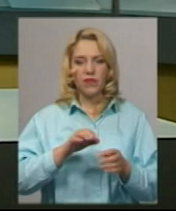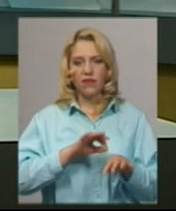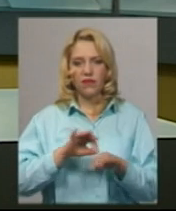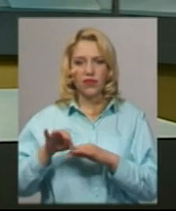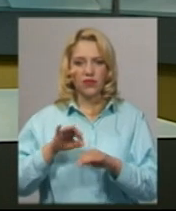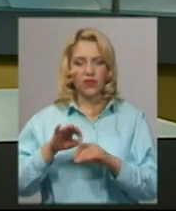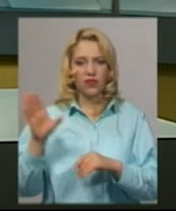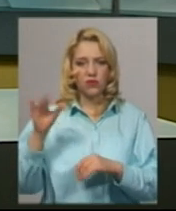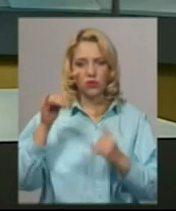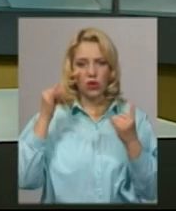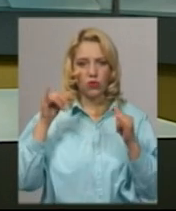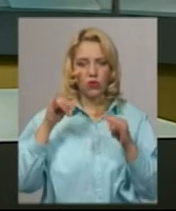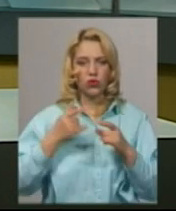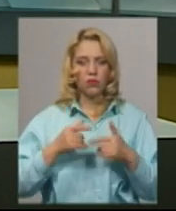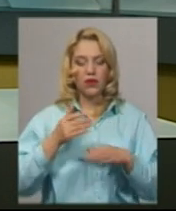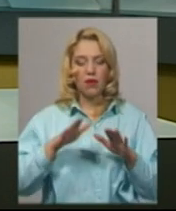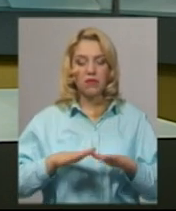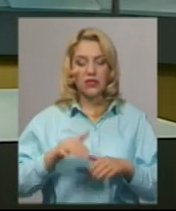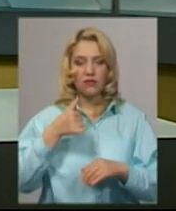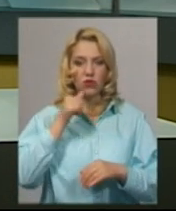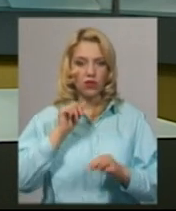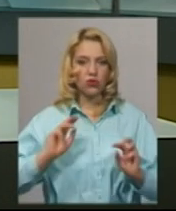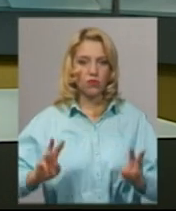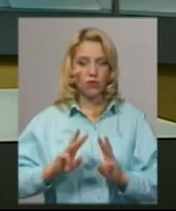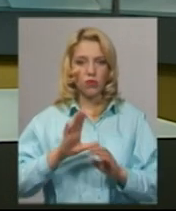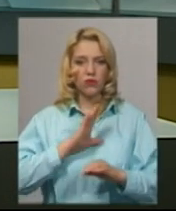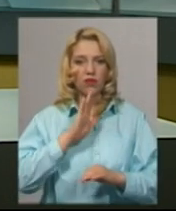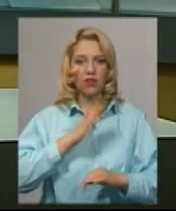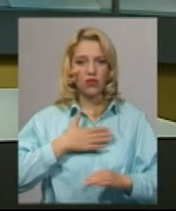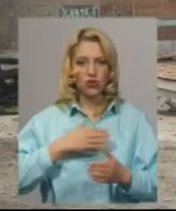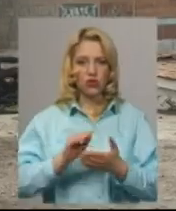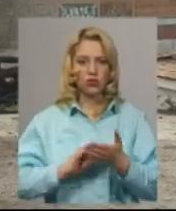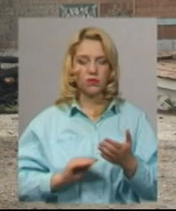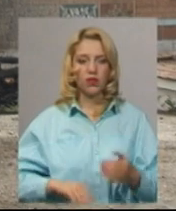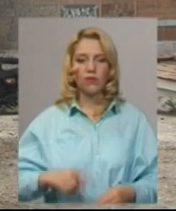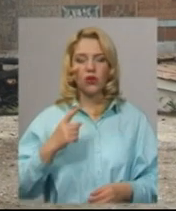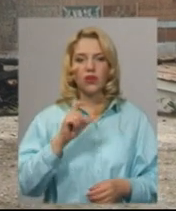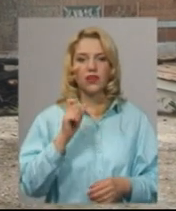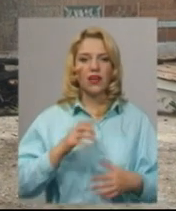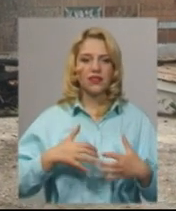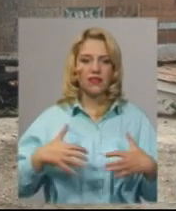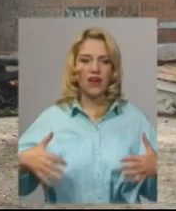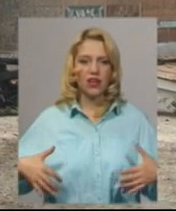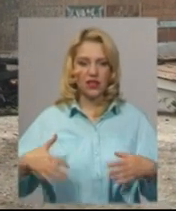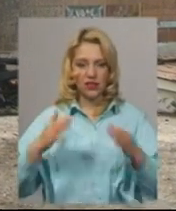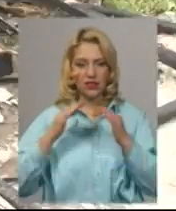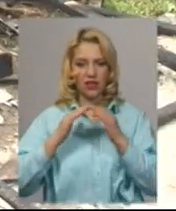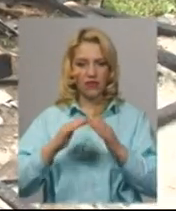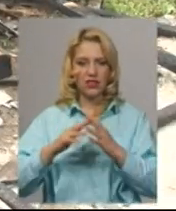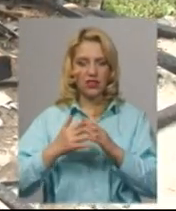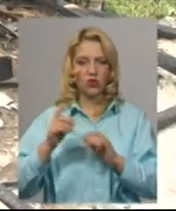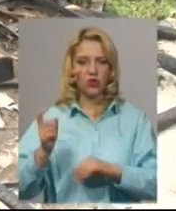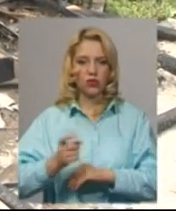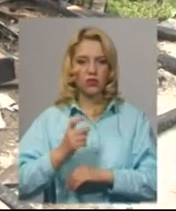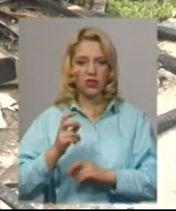всю худобу. На місці вчорашньої пожежі побували наші кореспонденти. Одна із тваринницьких ферм сільськогосподарського підприємства